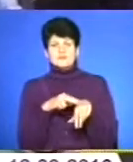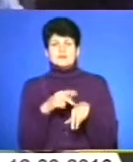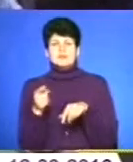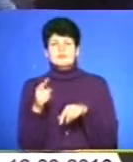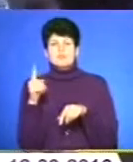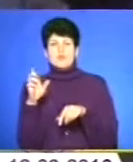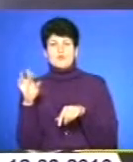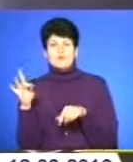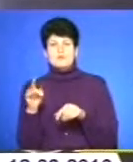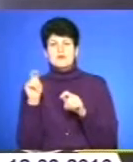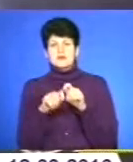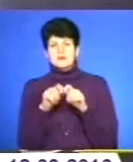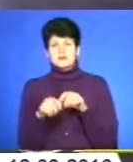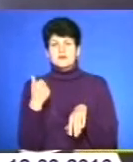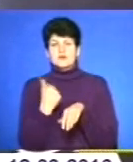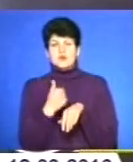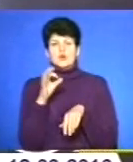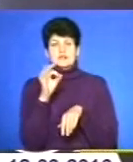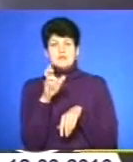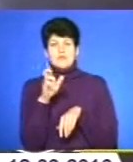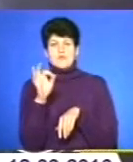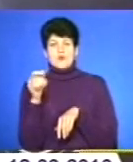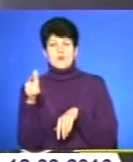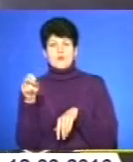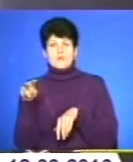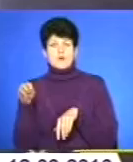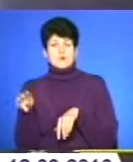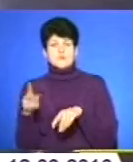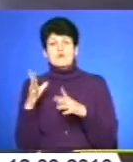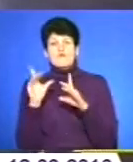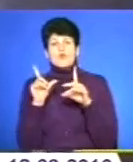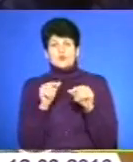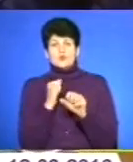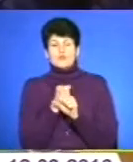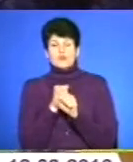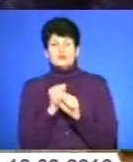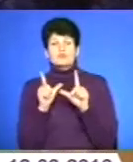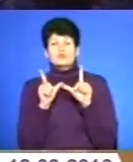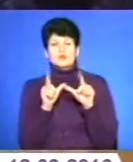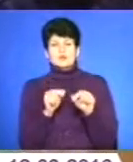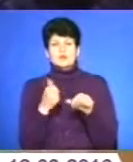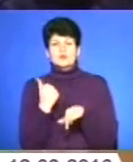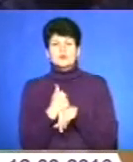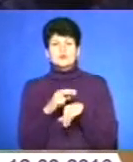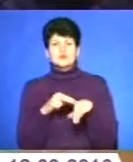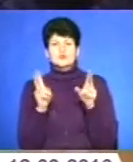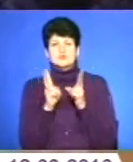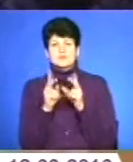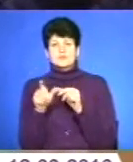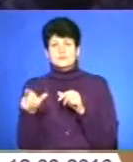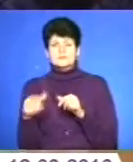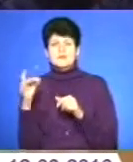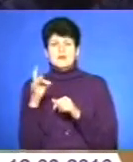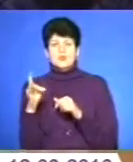перевірив очільник поліції в Тернопільській області Олександр Богомол. У ході робочої поїздки головний поліцейський краю зустрівся з громадою району. Про